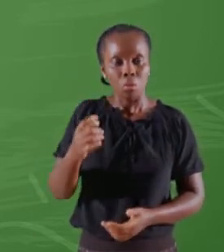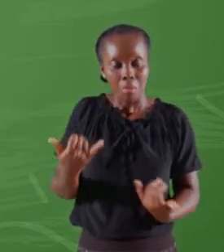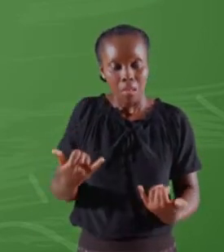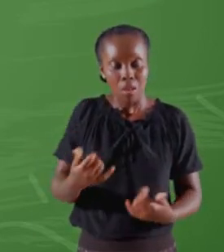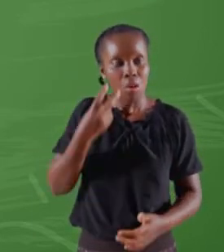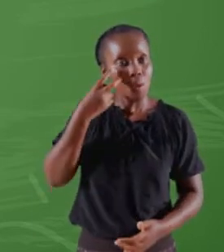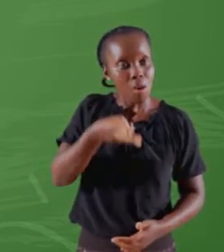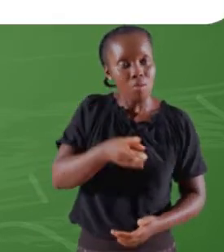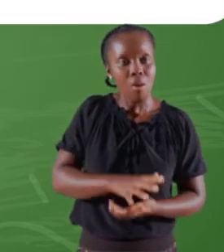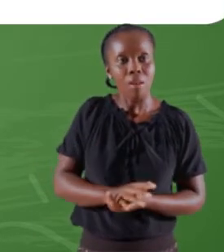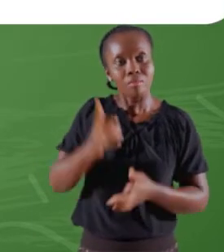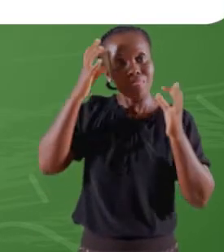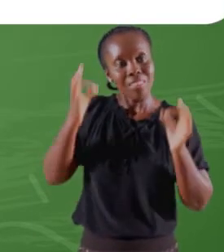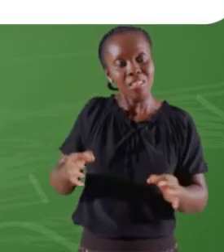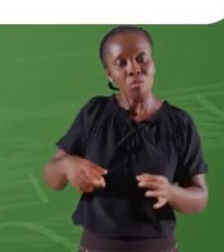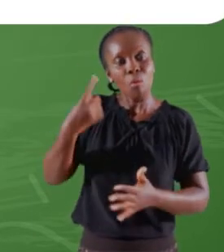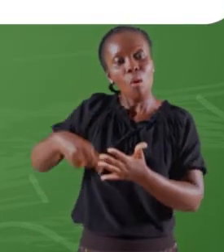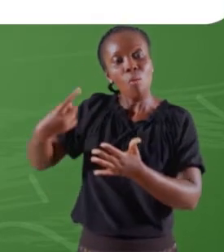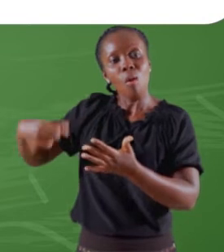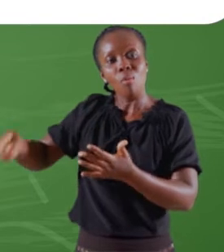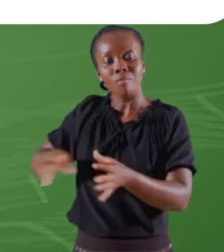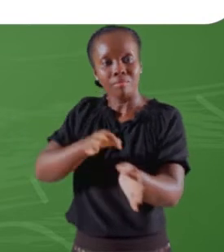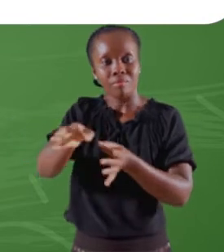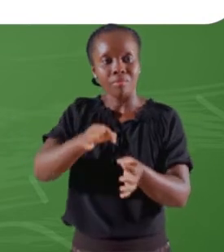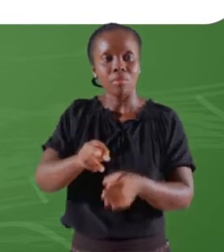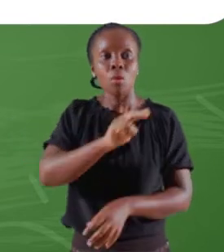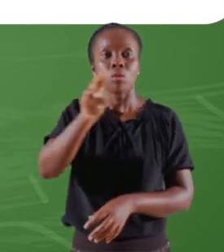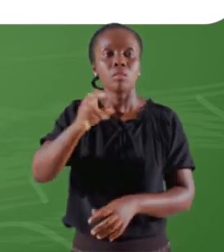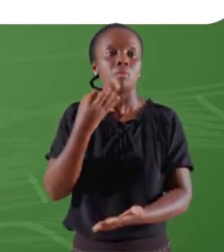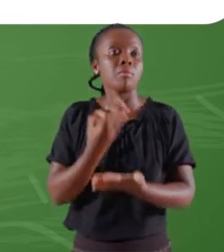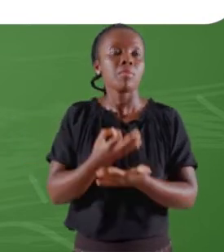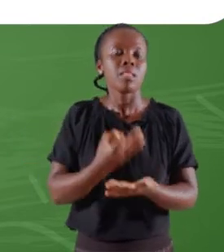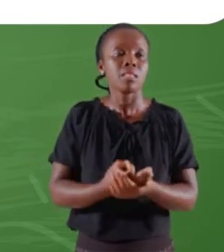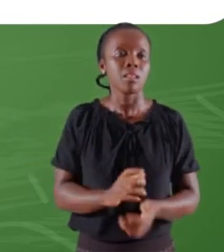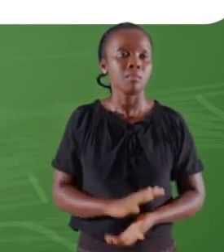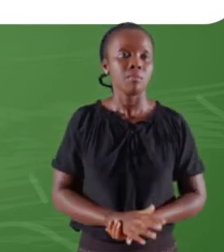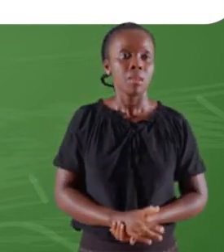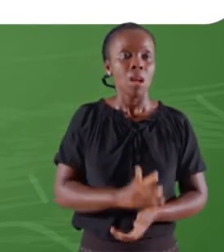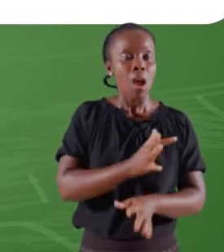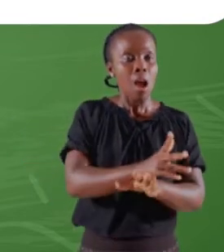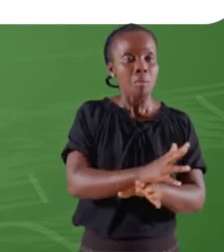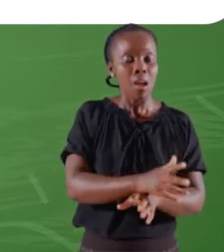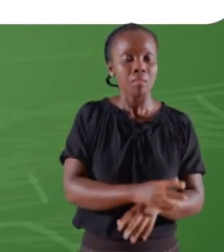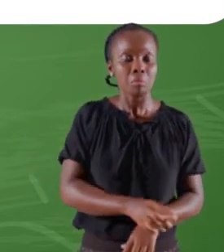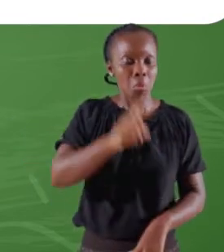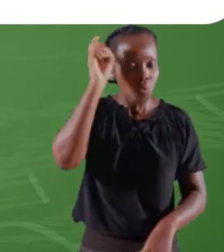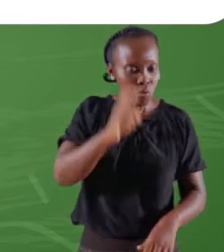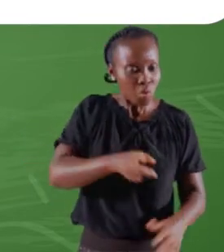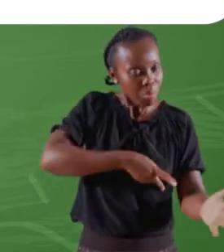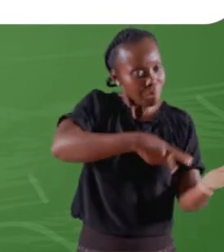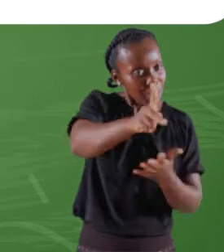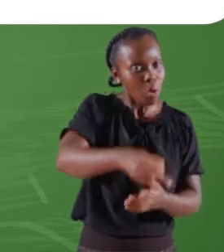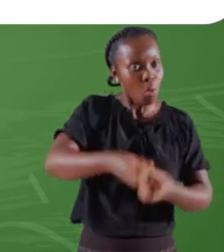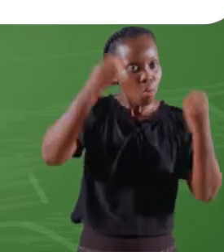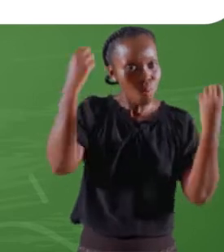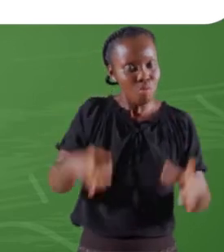décisions. Sur le plan financier, l'Allemagne est condamnée à payer d'énormes